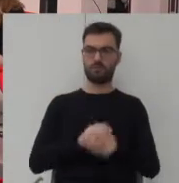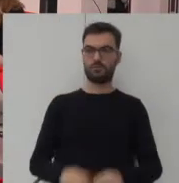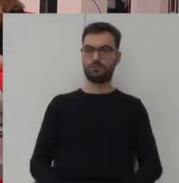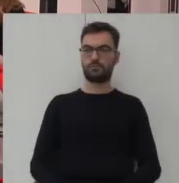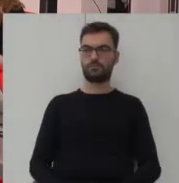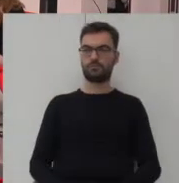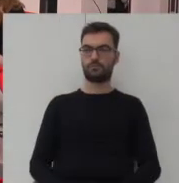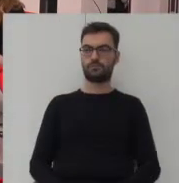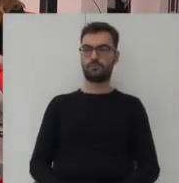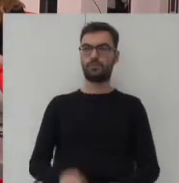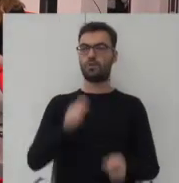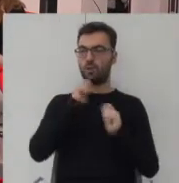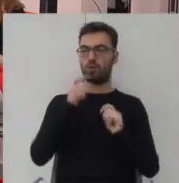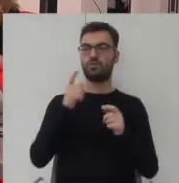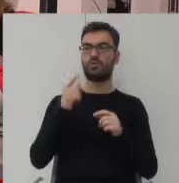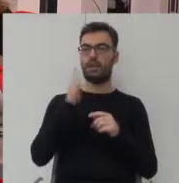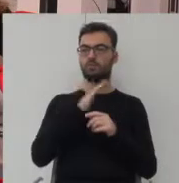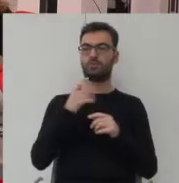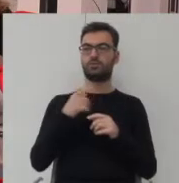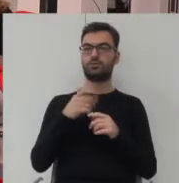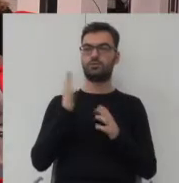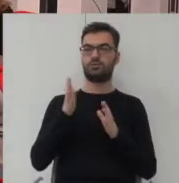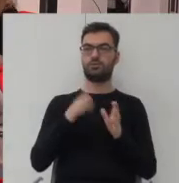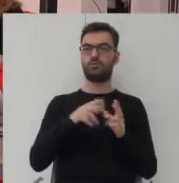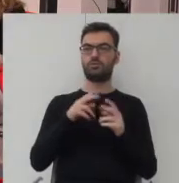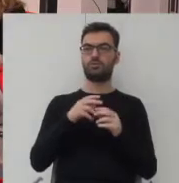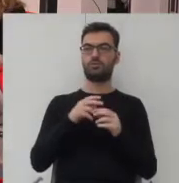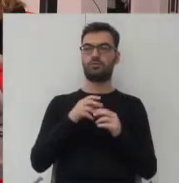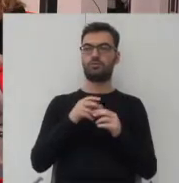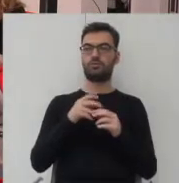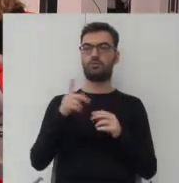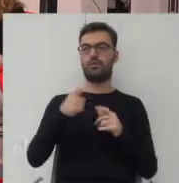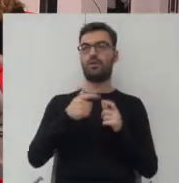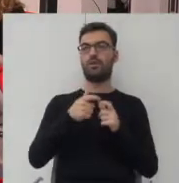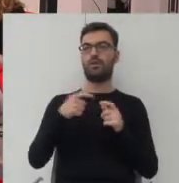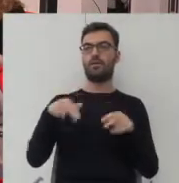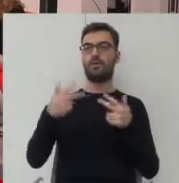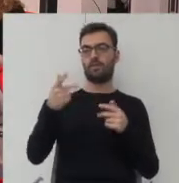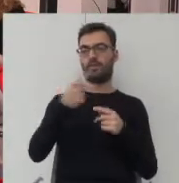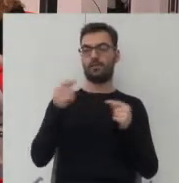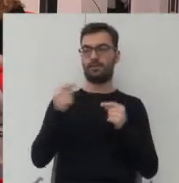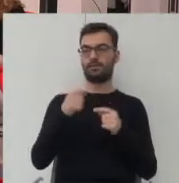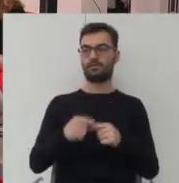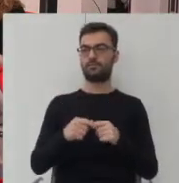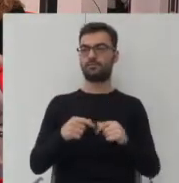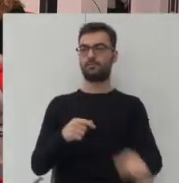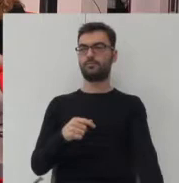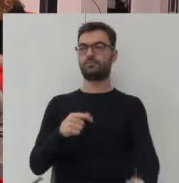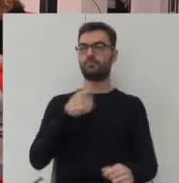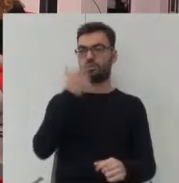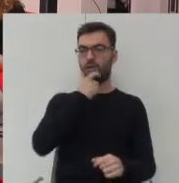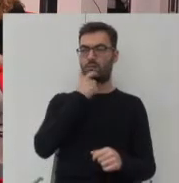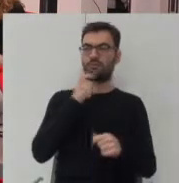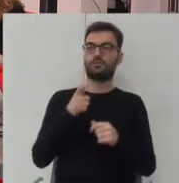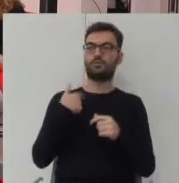Dobrze, to może jeszcze komentarz Dariusza Śmiechowskiego, potem oddamy naszym panelistom i panelistkom głos. Tak, to dosłownie